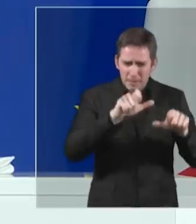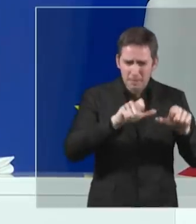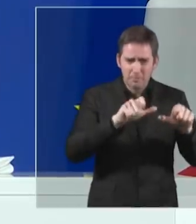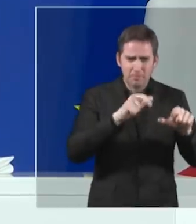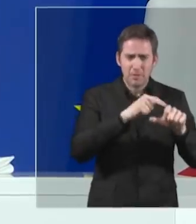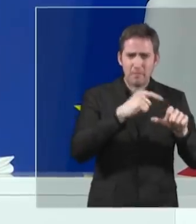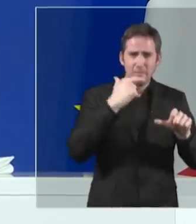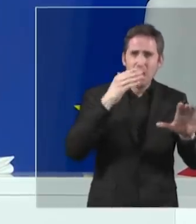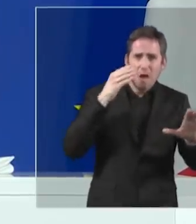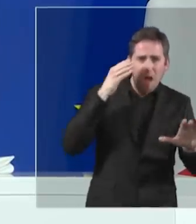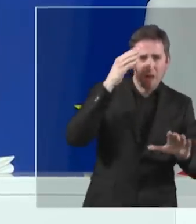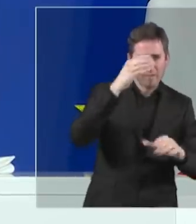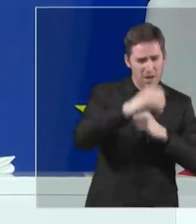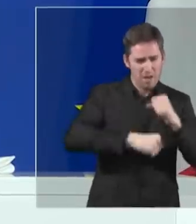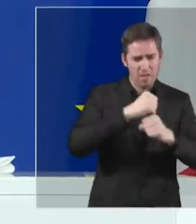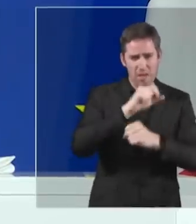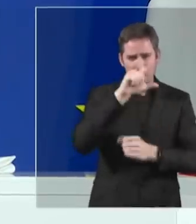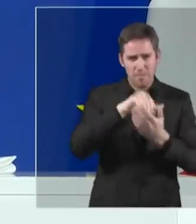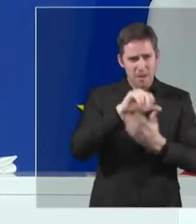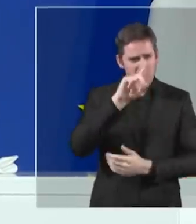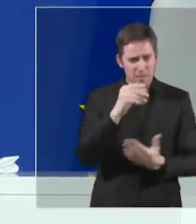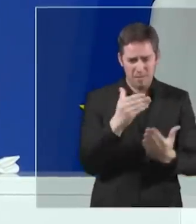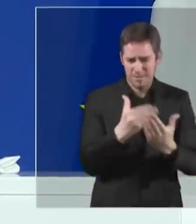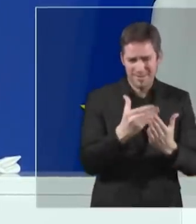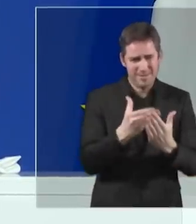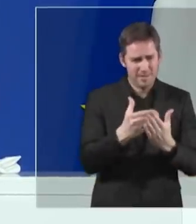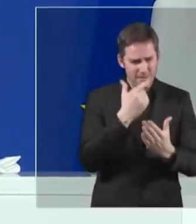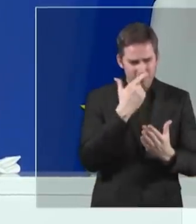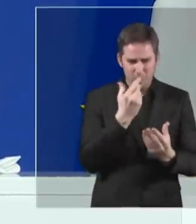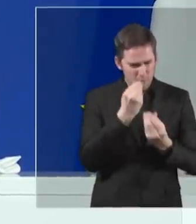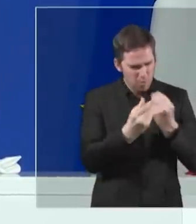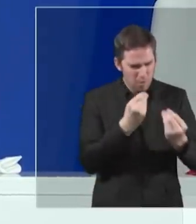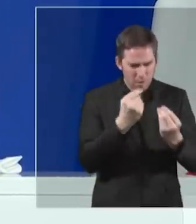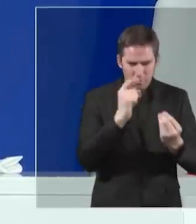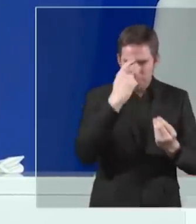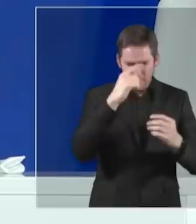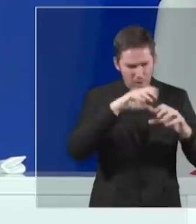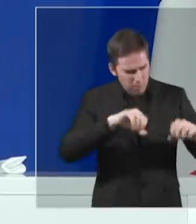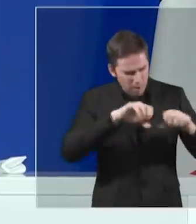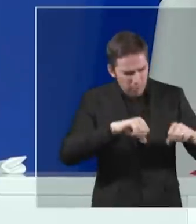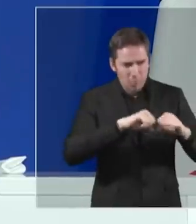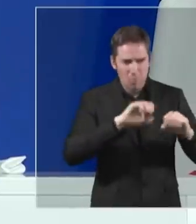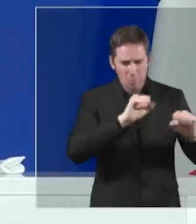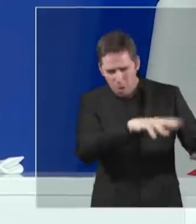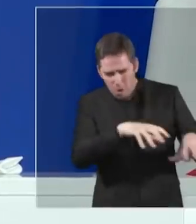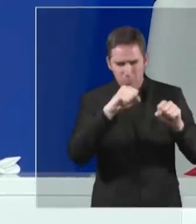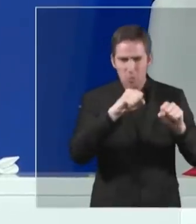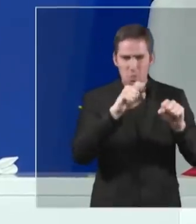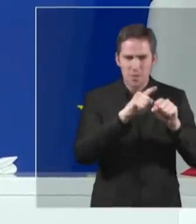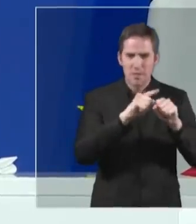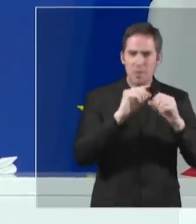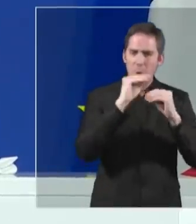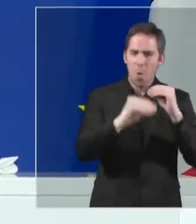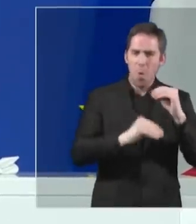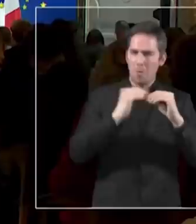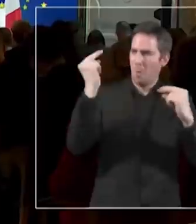2030, qui vont structurer la création d'emplois, la création de valeur ajoutée ou la capacité à avoir de l'influence sur le monde de